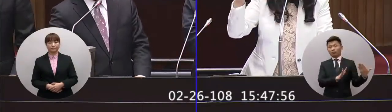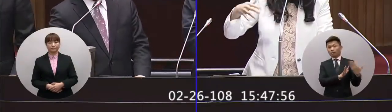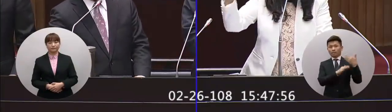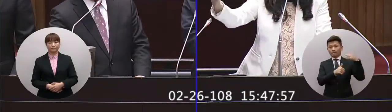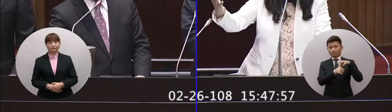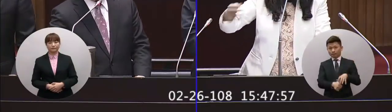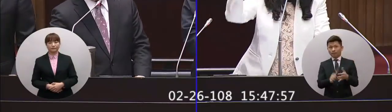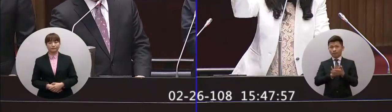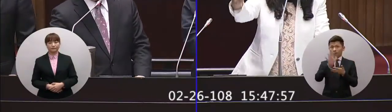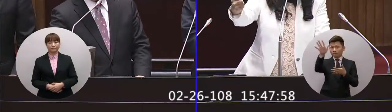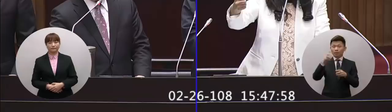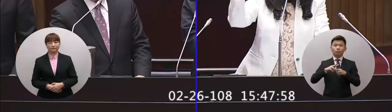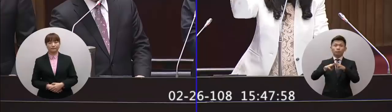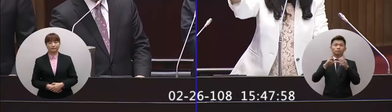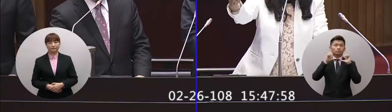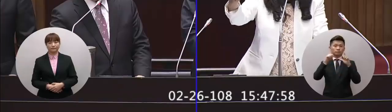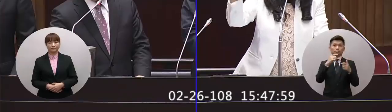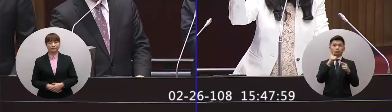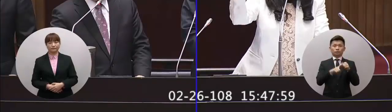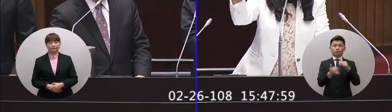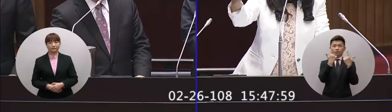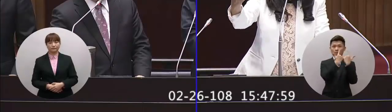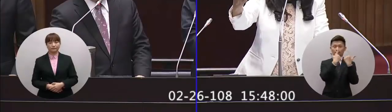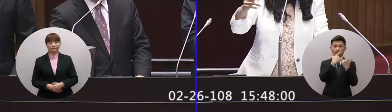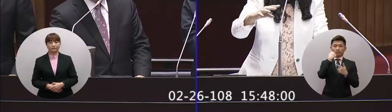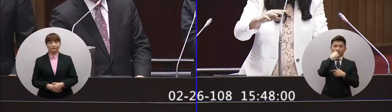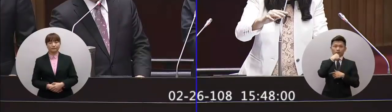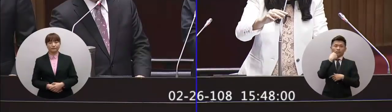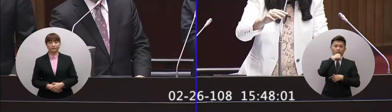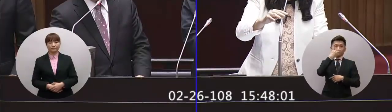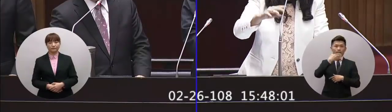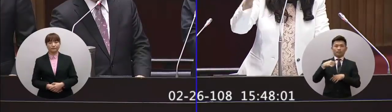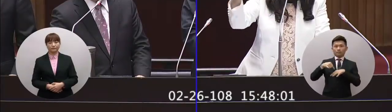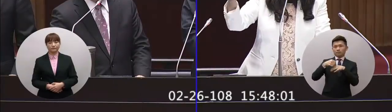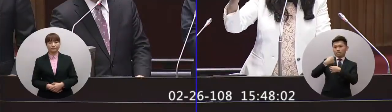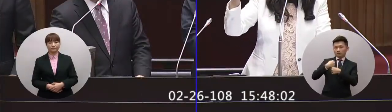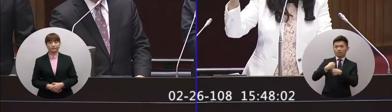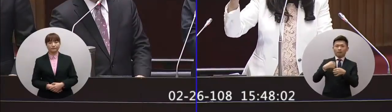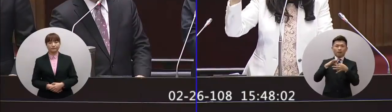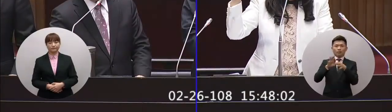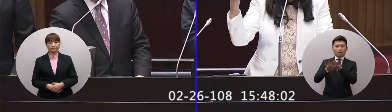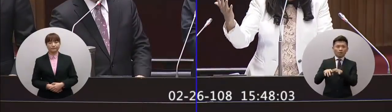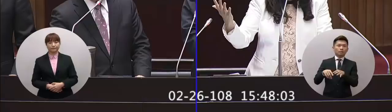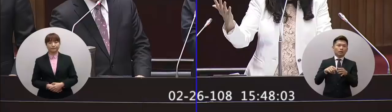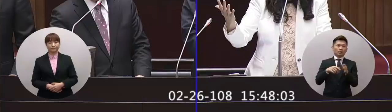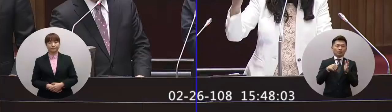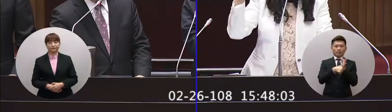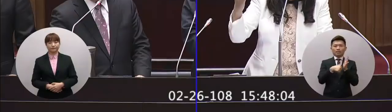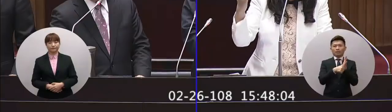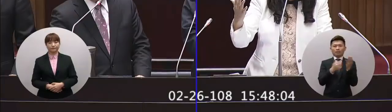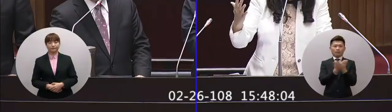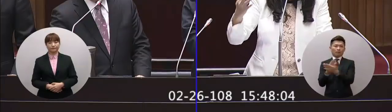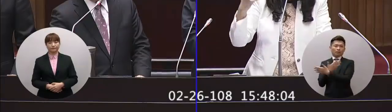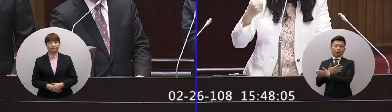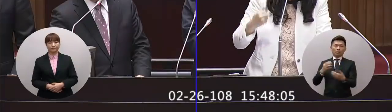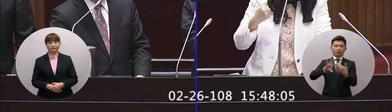呢我們現在出去只能用中華台北用台灣台澎金馬個別關稅領域來用我們現在也很少的邦交國